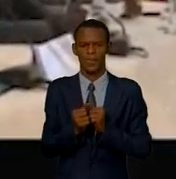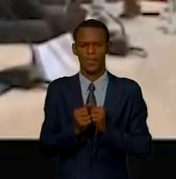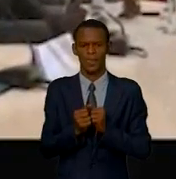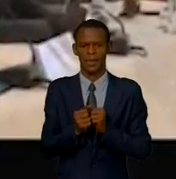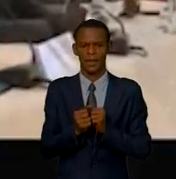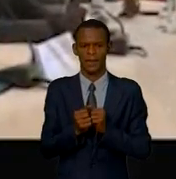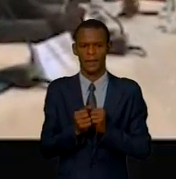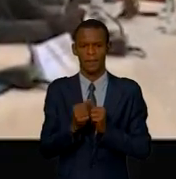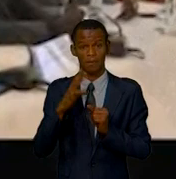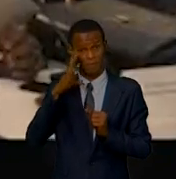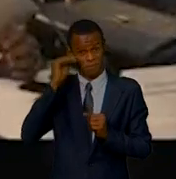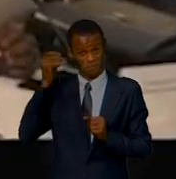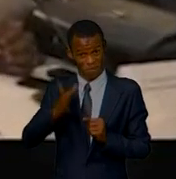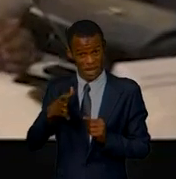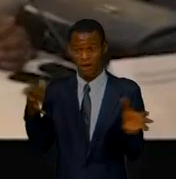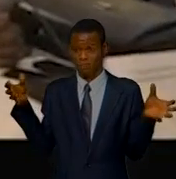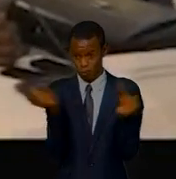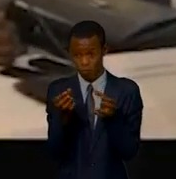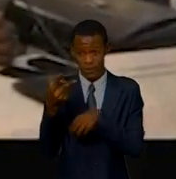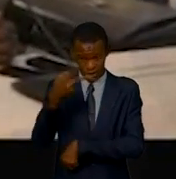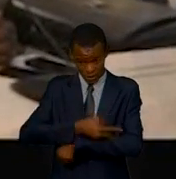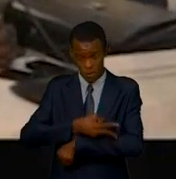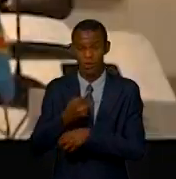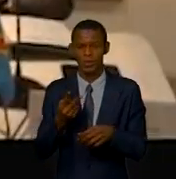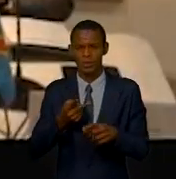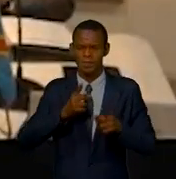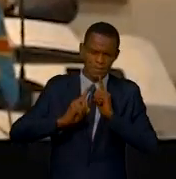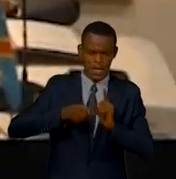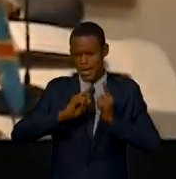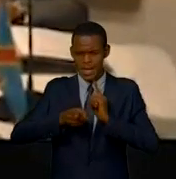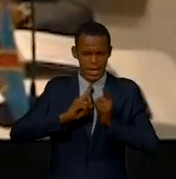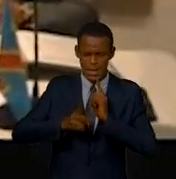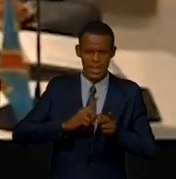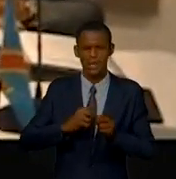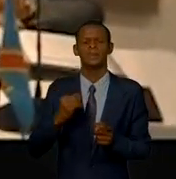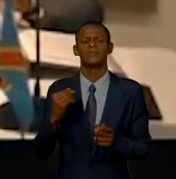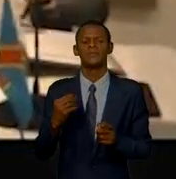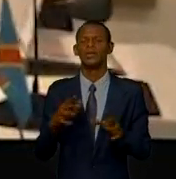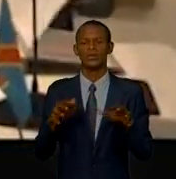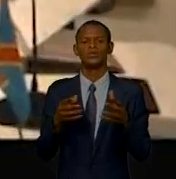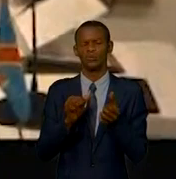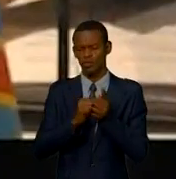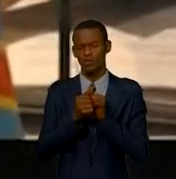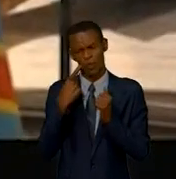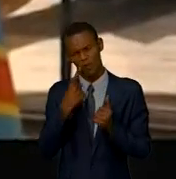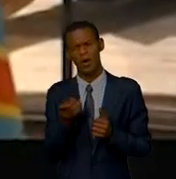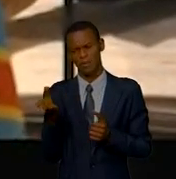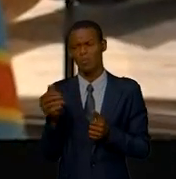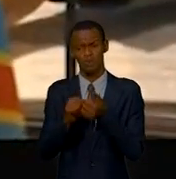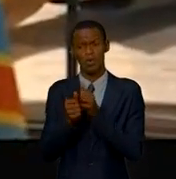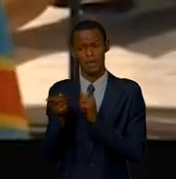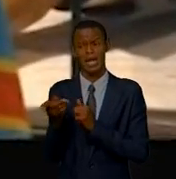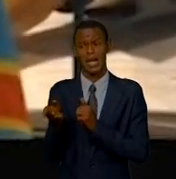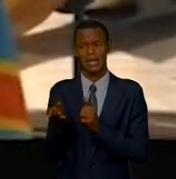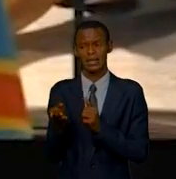experts se sont tués à la tâche. La délicatesse et la gravité de la situation étant d'importantes recommandations ont